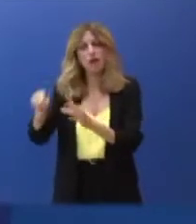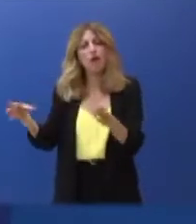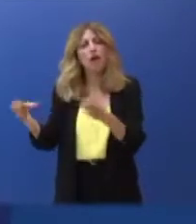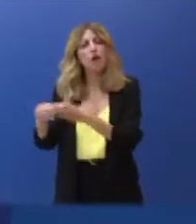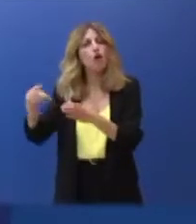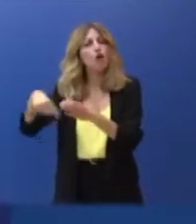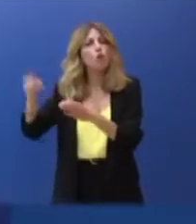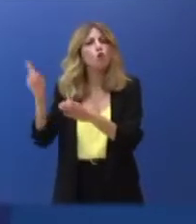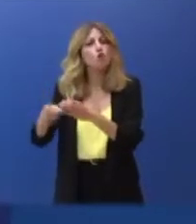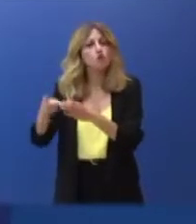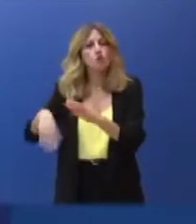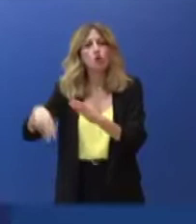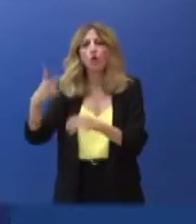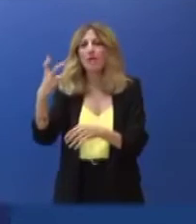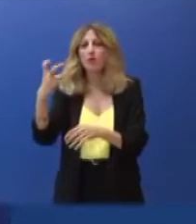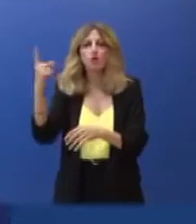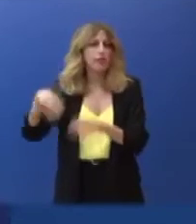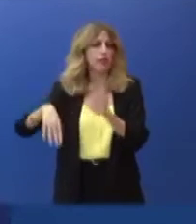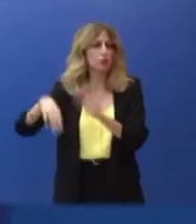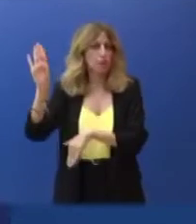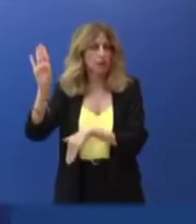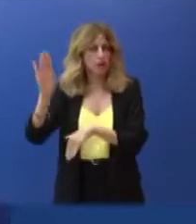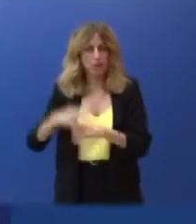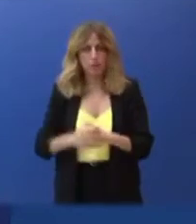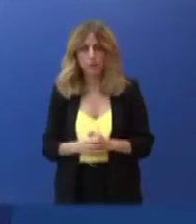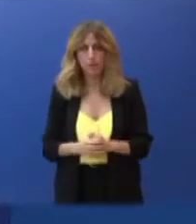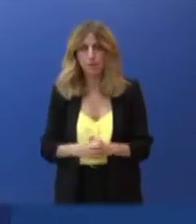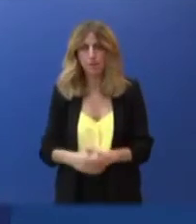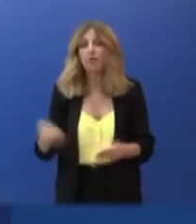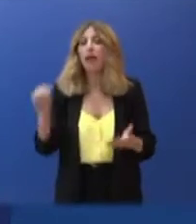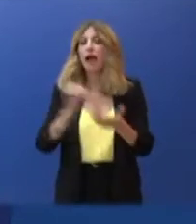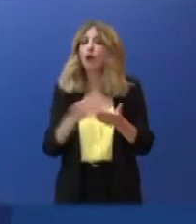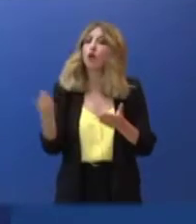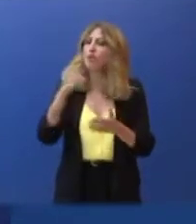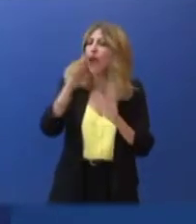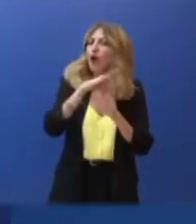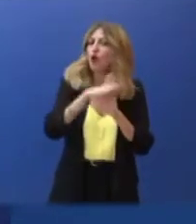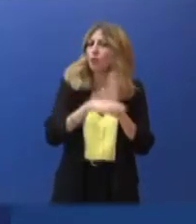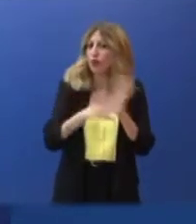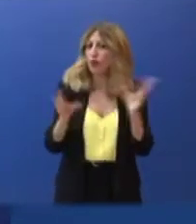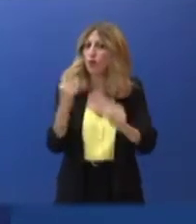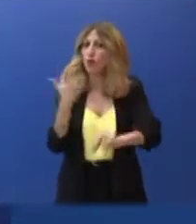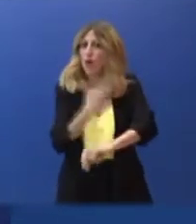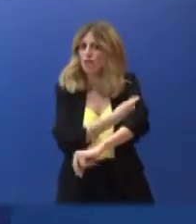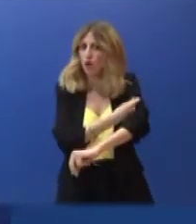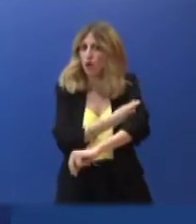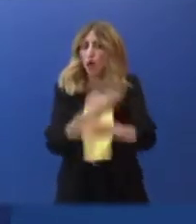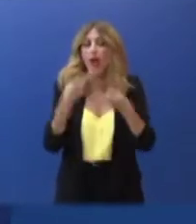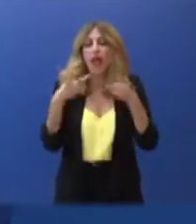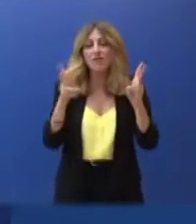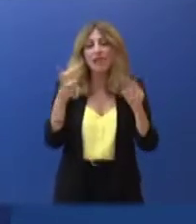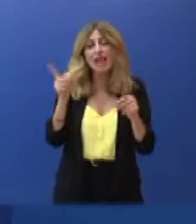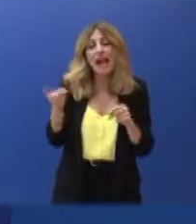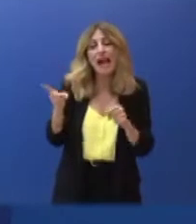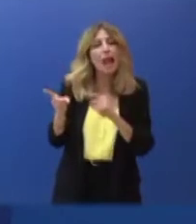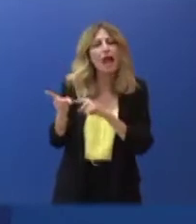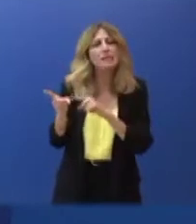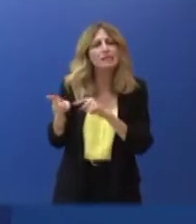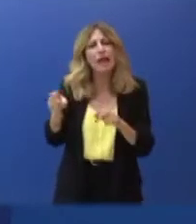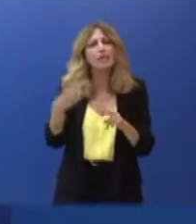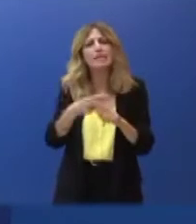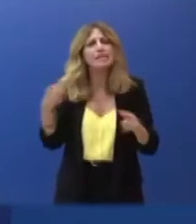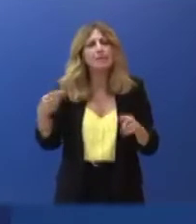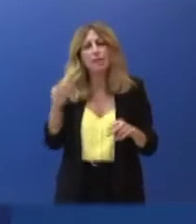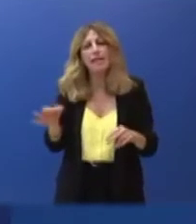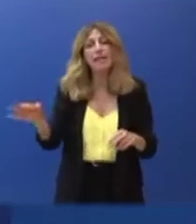από 20%. Σημειώνεται ότι με την επιχείρηση Γαλάς για Ελευθερία ο μέσος όρος των συμπολιτών μας στα νησιά που έχουν